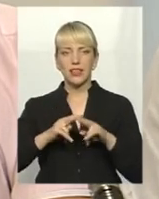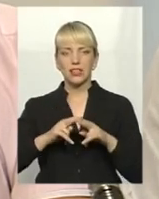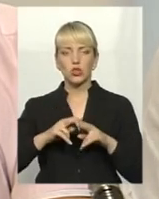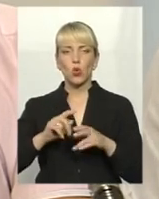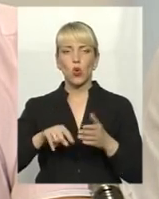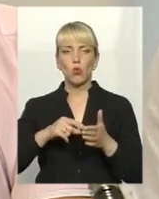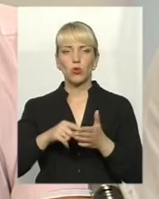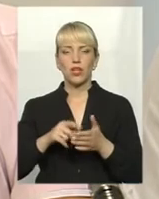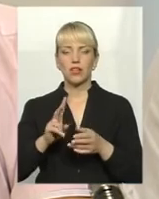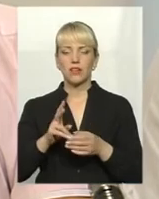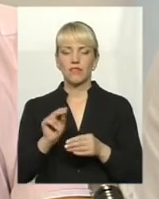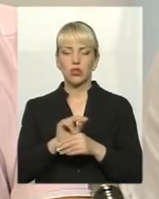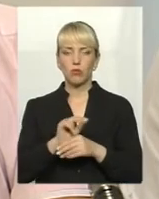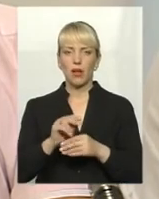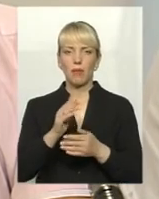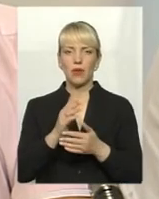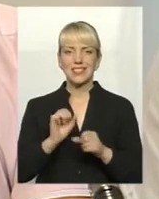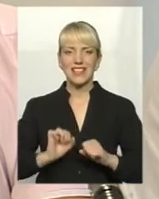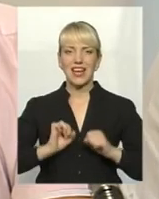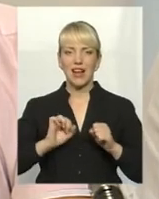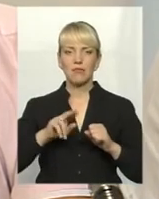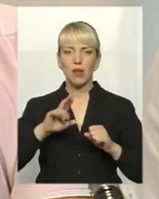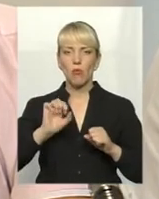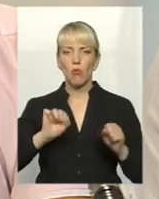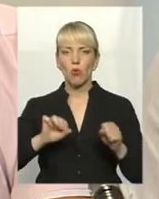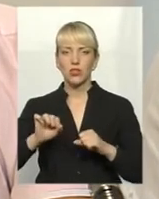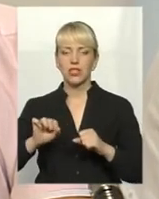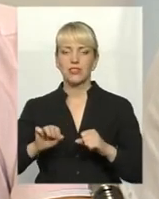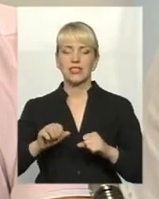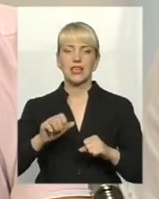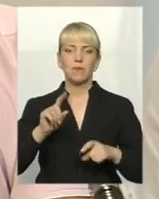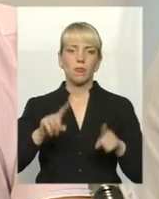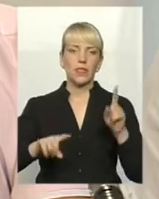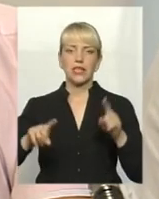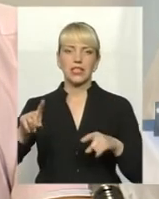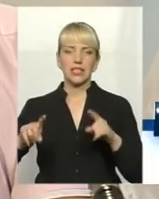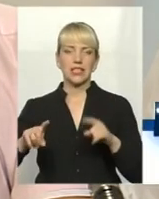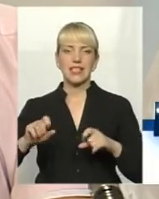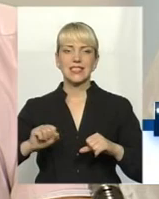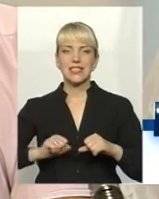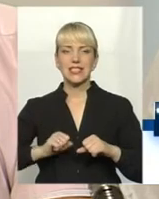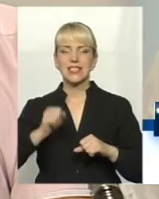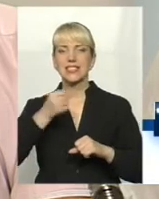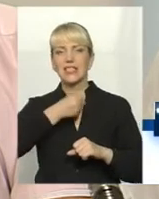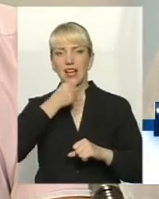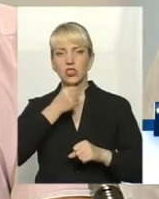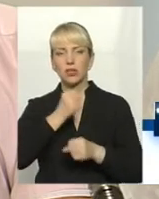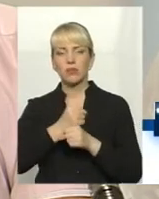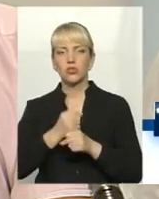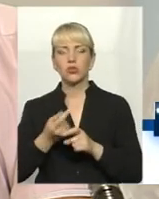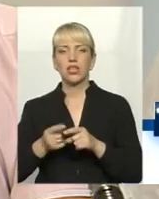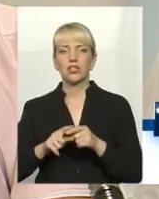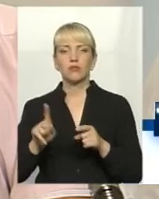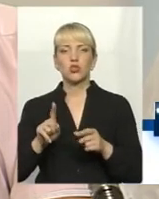сьогодні відремонтували, стараємося по мірі можливості в певні дні, де йде. Старости працюють над тим, щоб ці